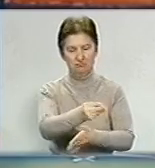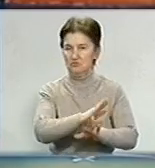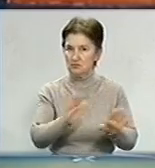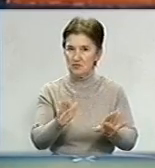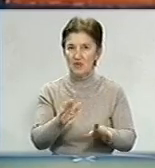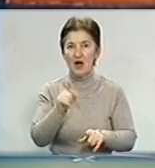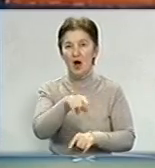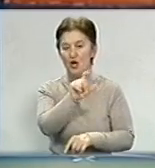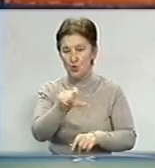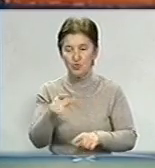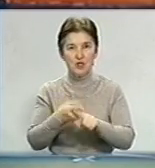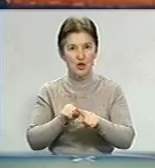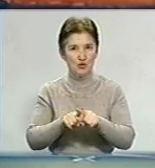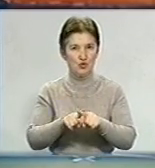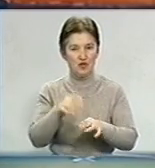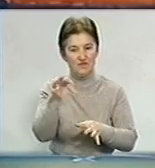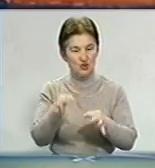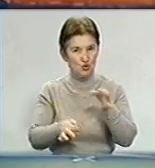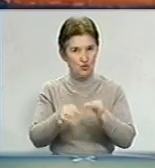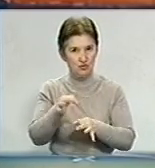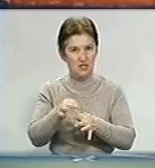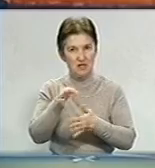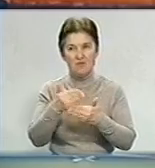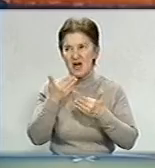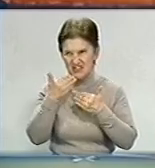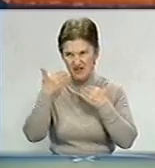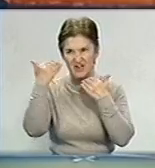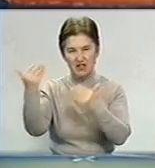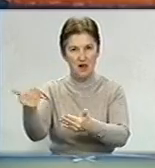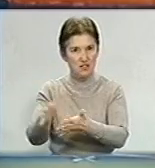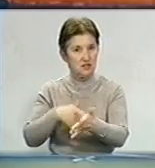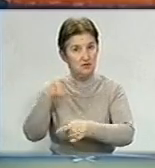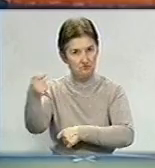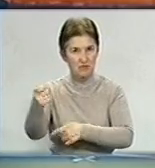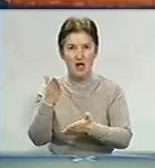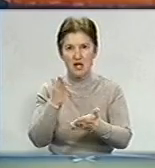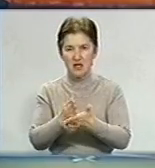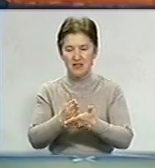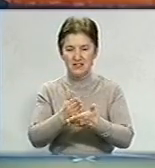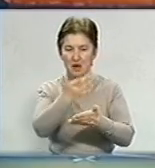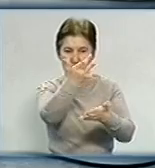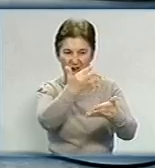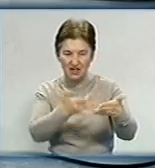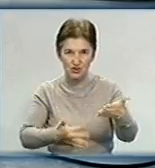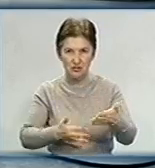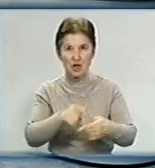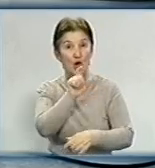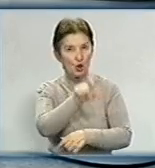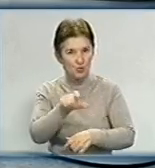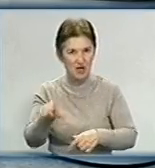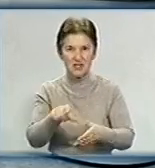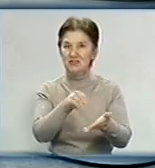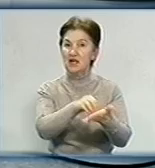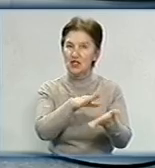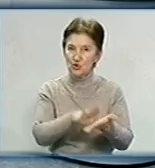зареєстровані, які звертались позовом до суду про повернення їм заробітної плати, є чіткий перелік цих людей, це зареєстровано,